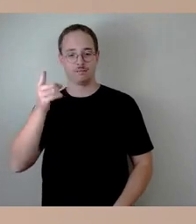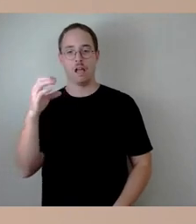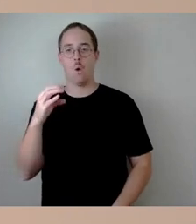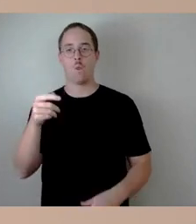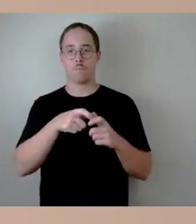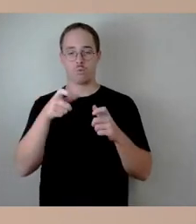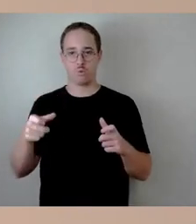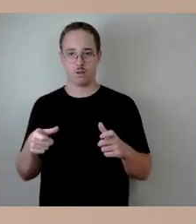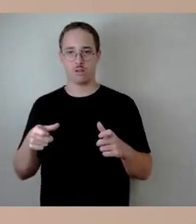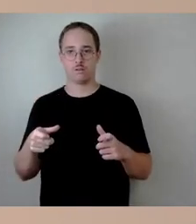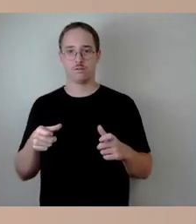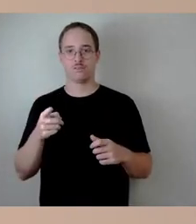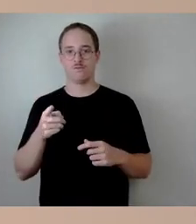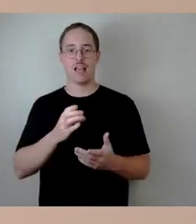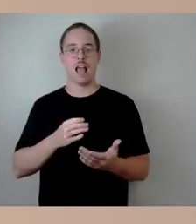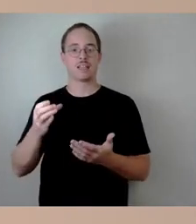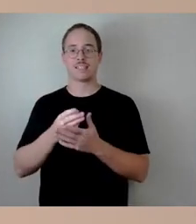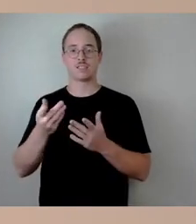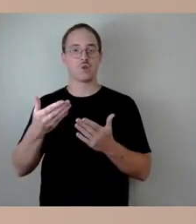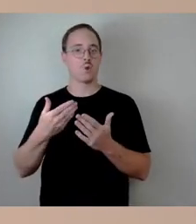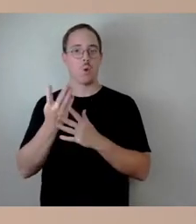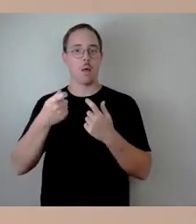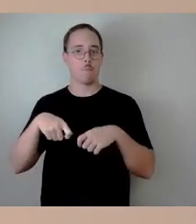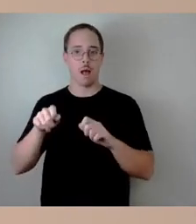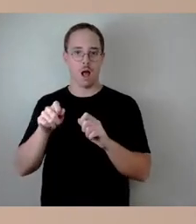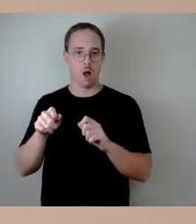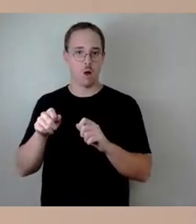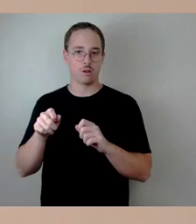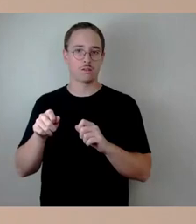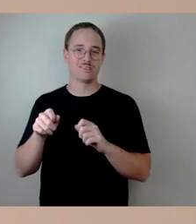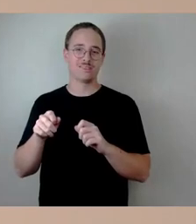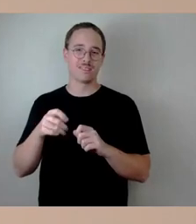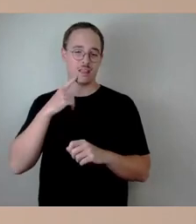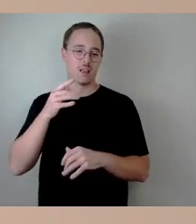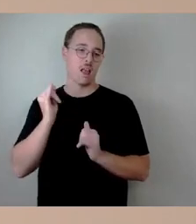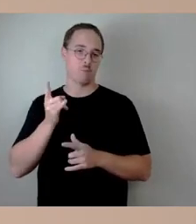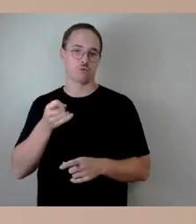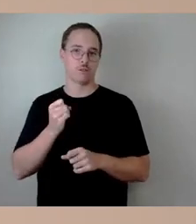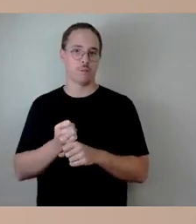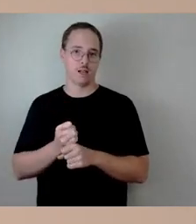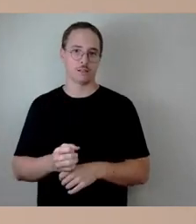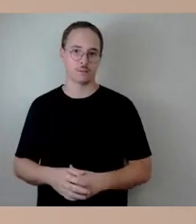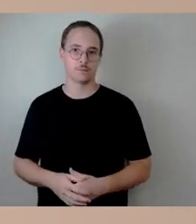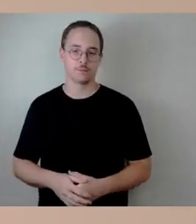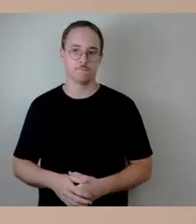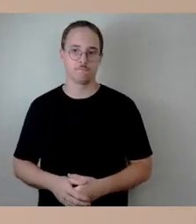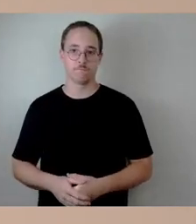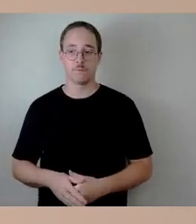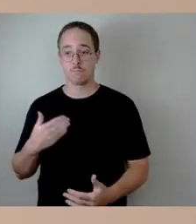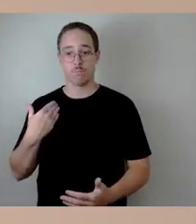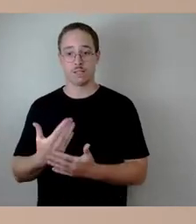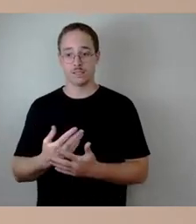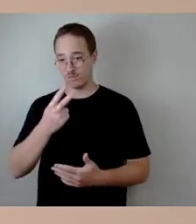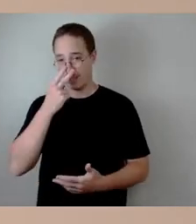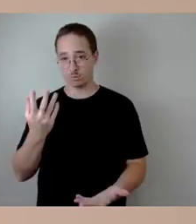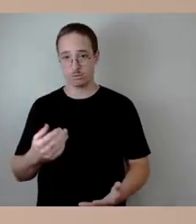auf einen vollständigen Ersatzneubau hinzulaufen. Bisher war das so, dass die, ich auch